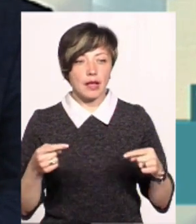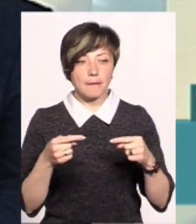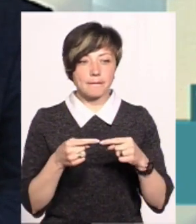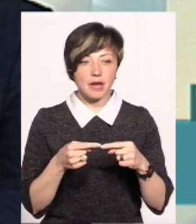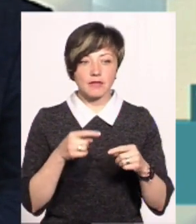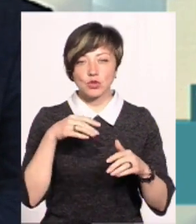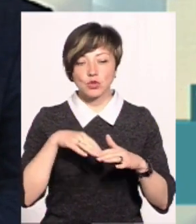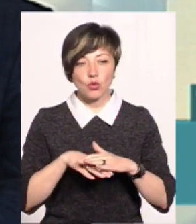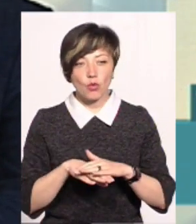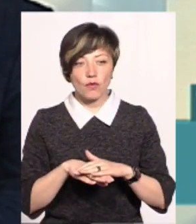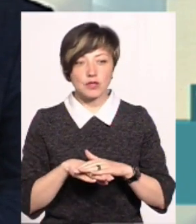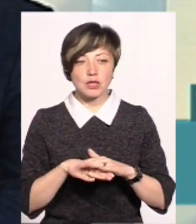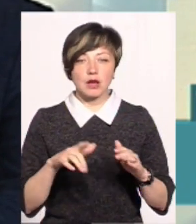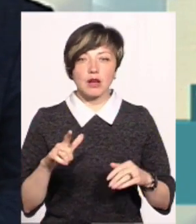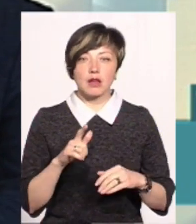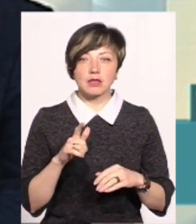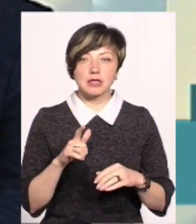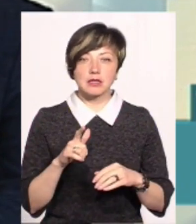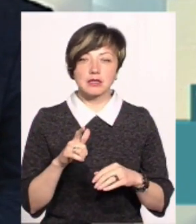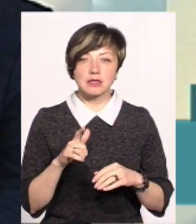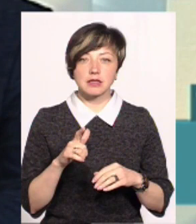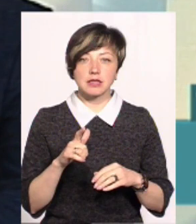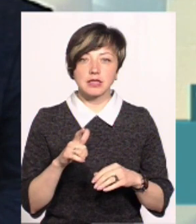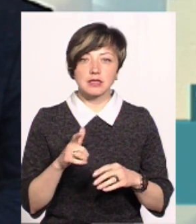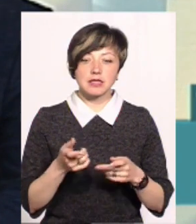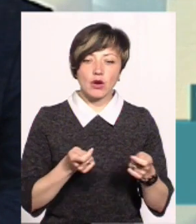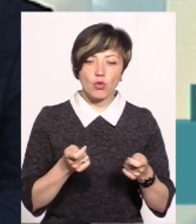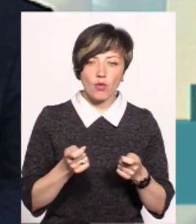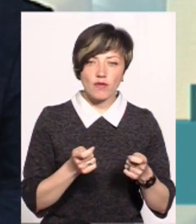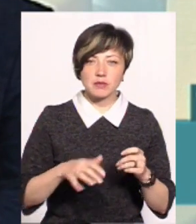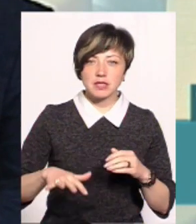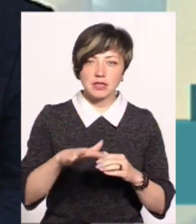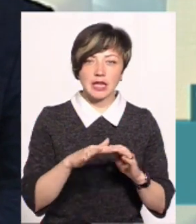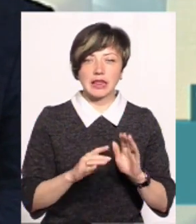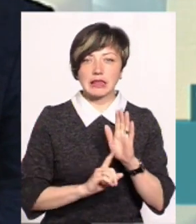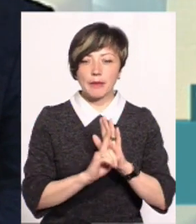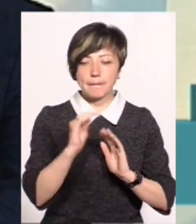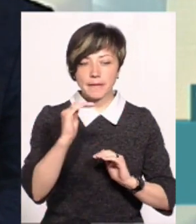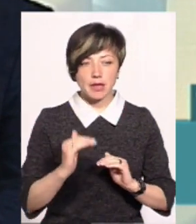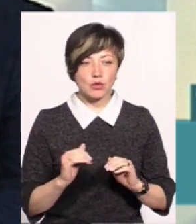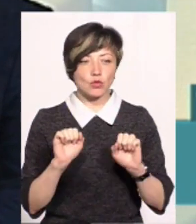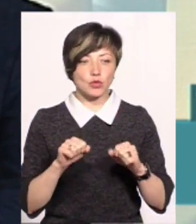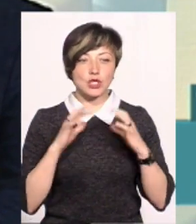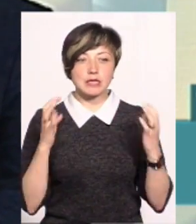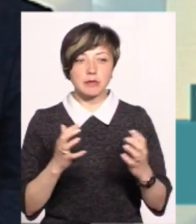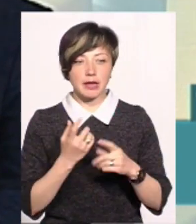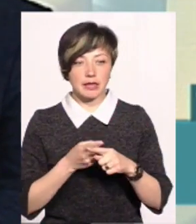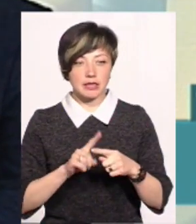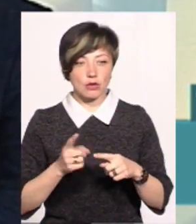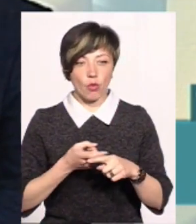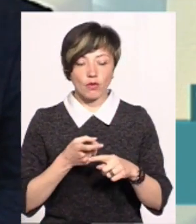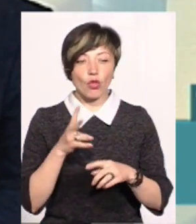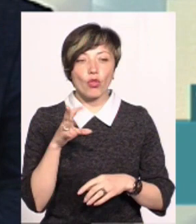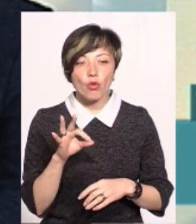сховища з газовим зарегульованим середовищем, з низькою температурою, де можна зберігати ці овочі.